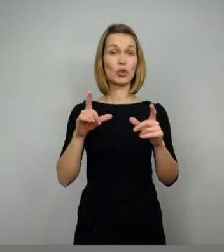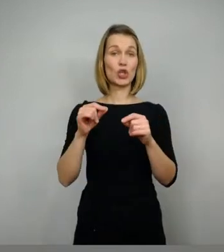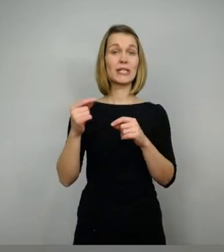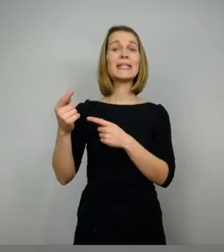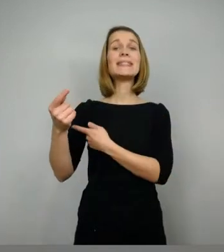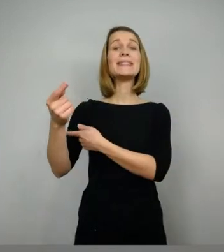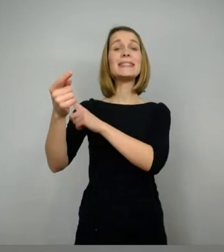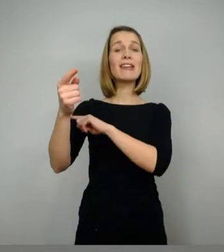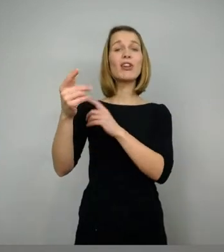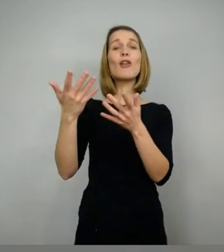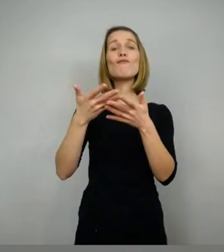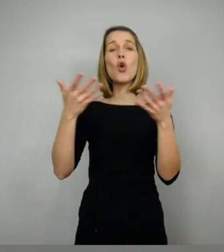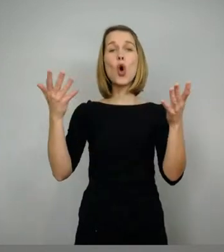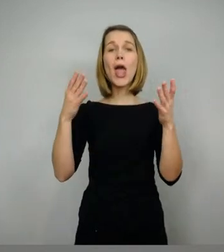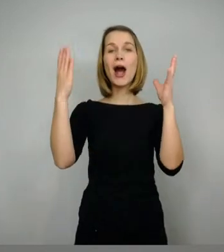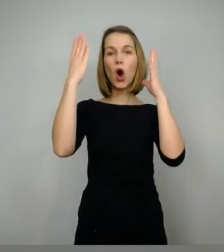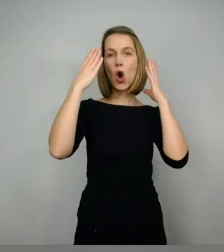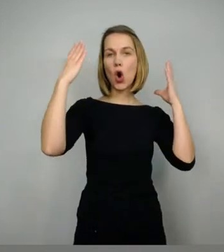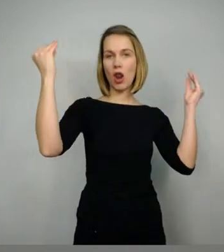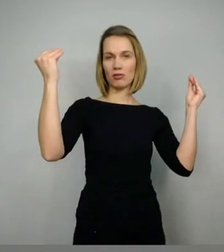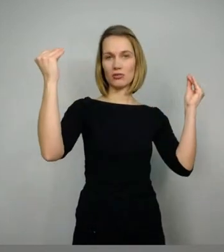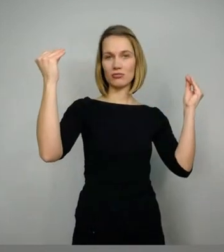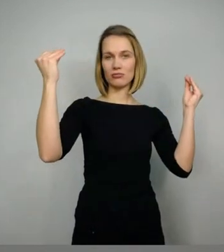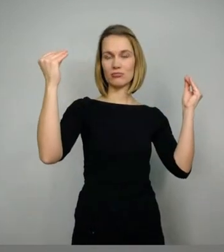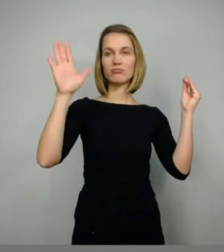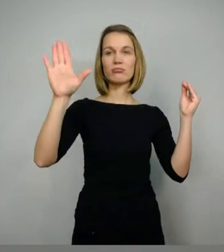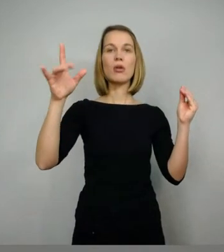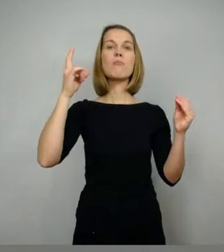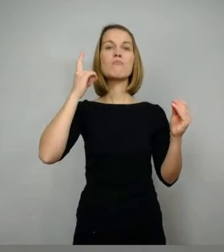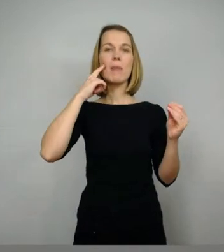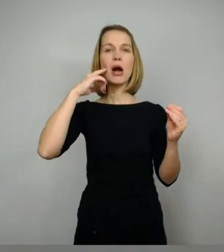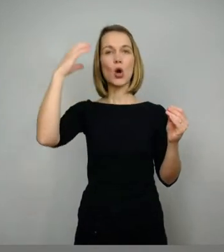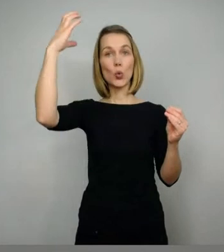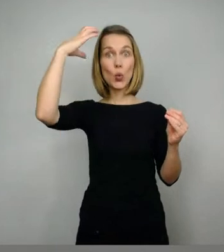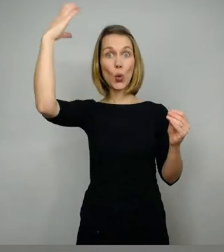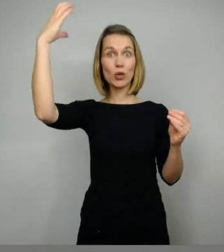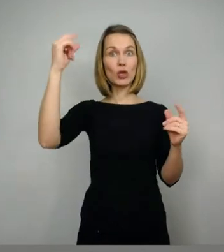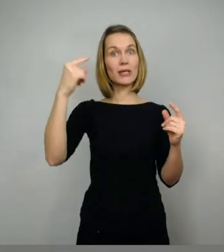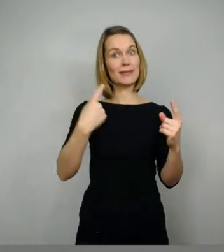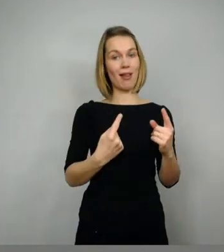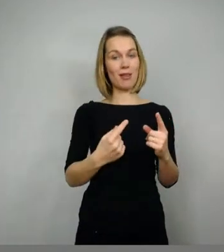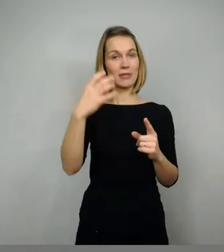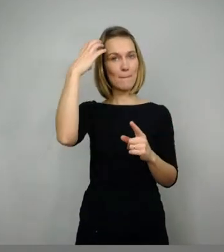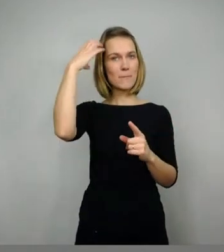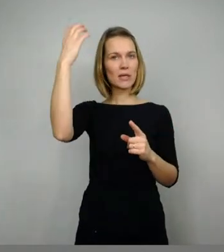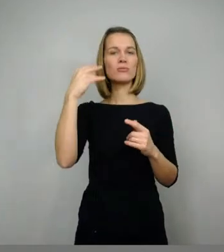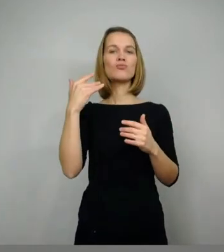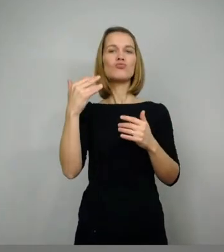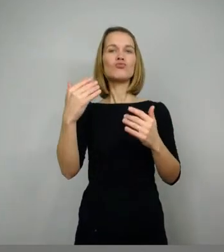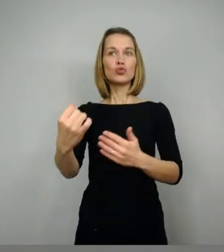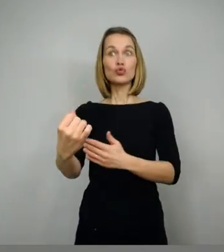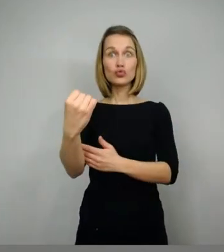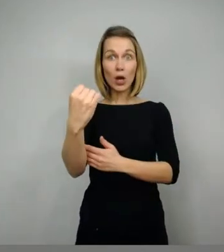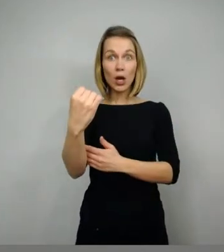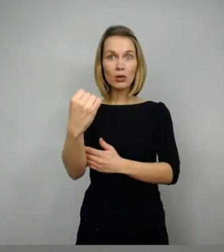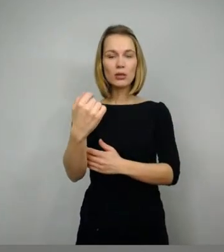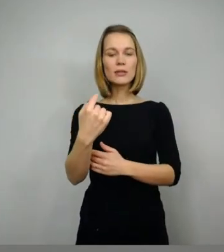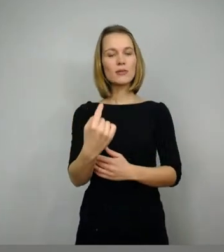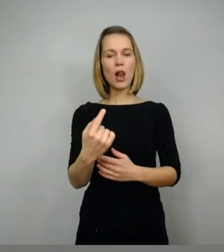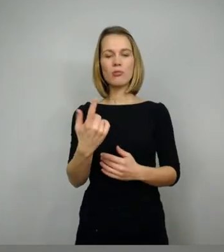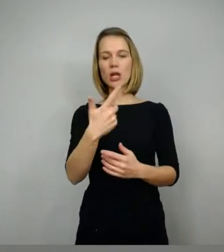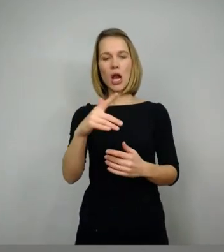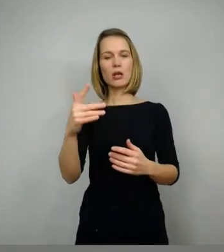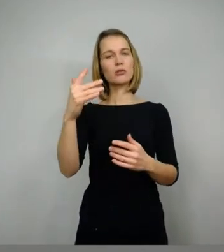Er ist das Kind eines Königs, also ein Prinz. Und sobald er alt und stark genug ist, lernt er natürlich alles, was ein Prinz zu können muss.